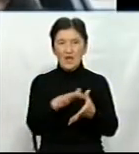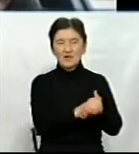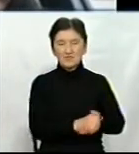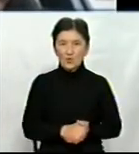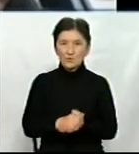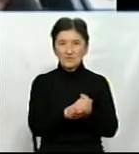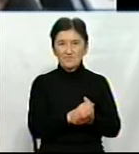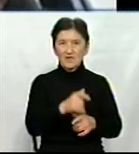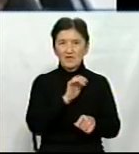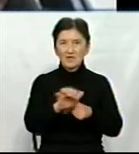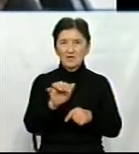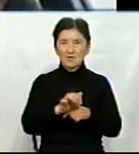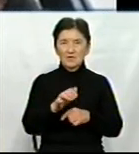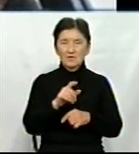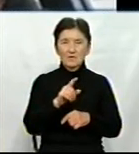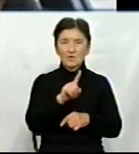козівників